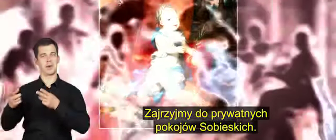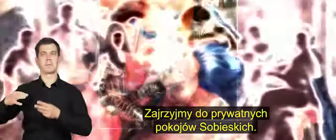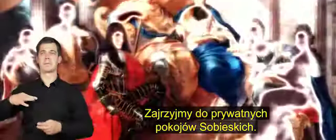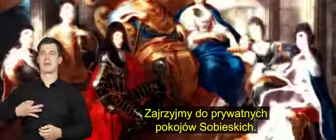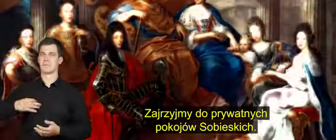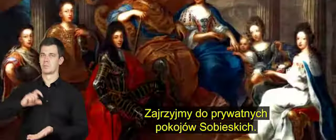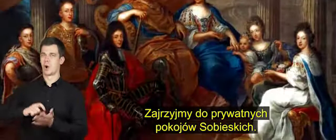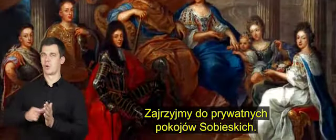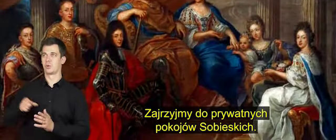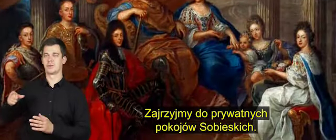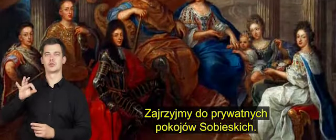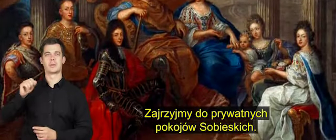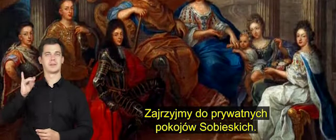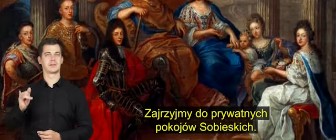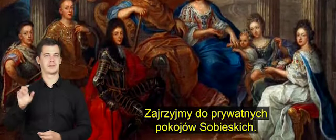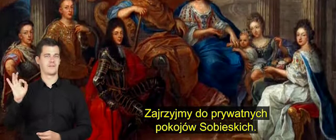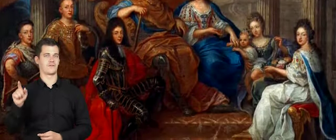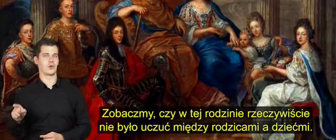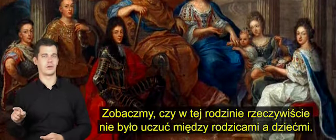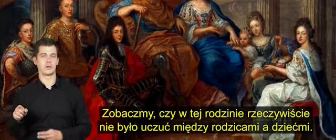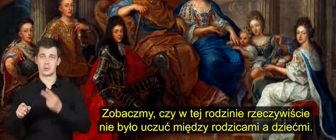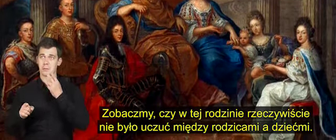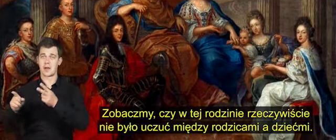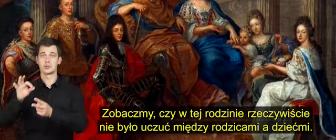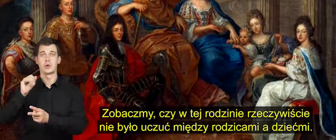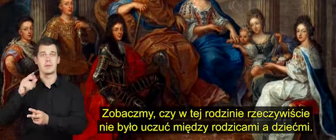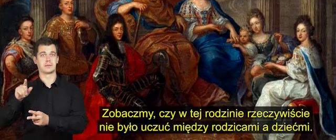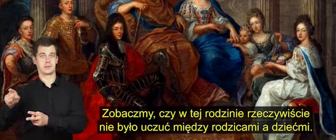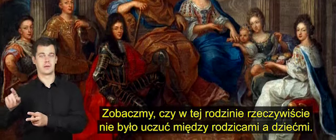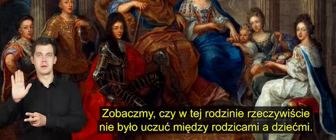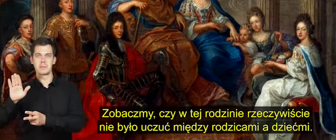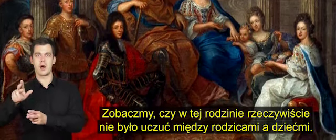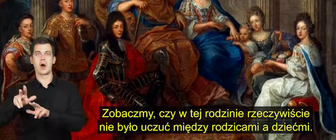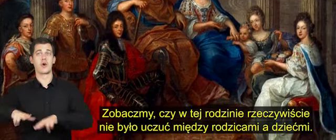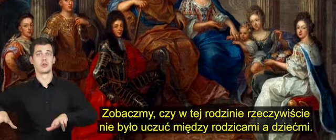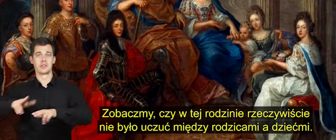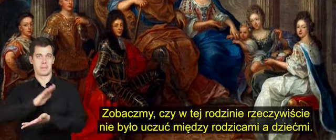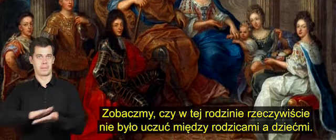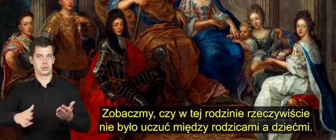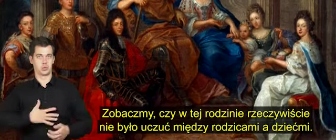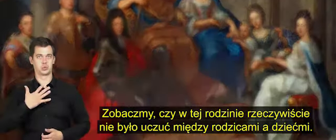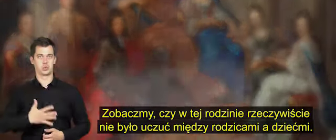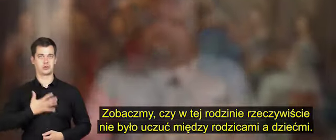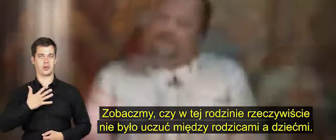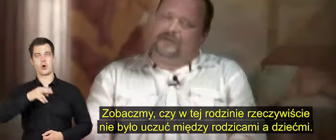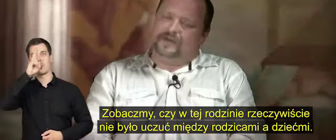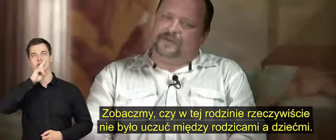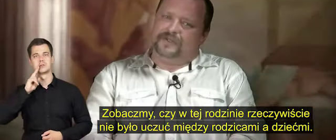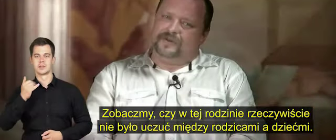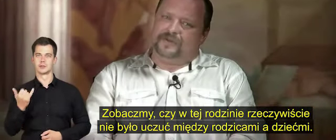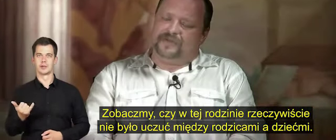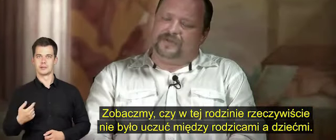Zajrzyjmy do prywatnych pokojów sobieskich. Zobaczmy, czy w tej rodzinie rzeczywiście nie było uczuć